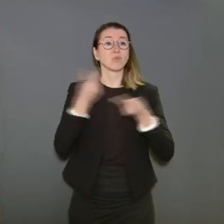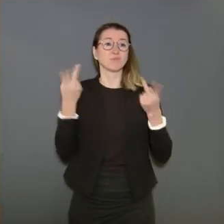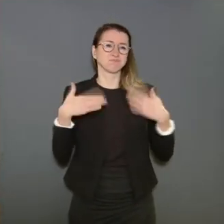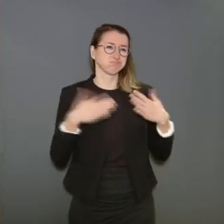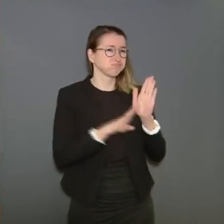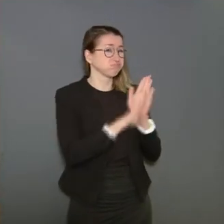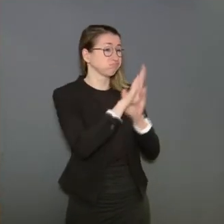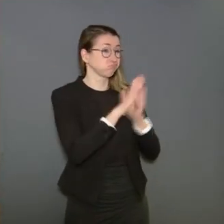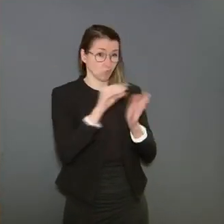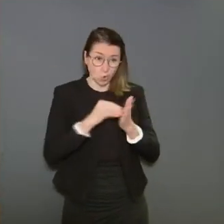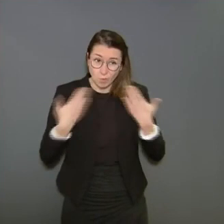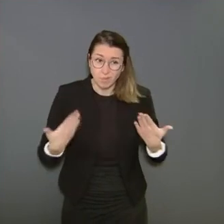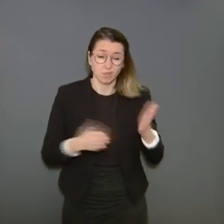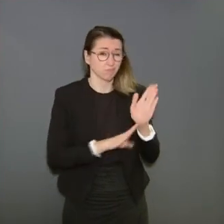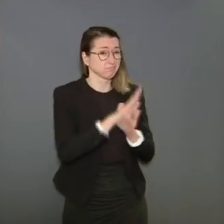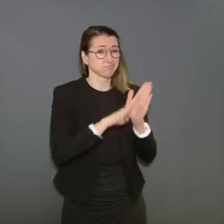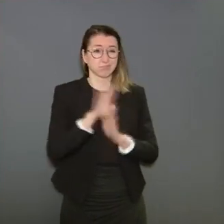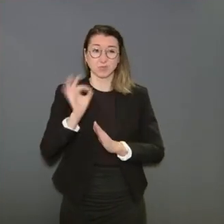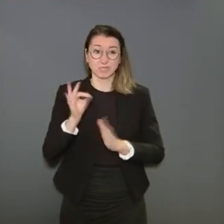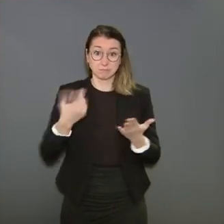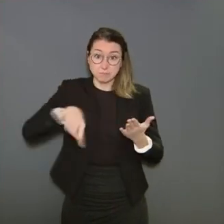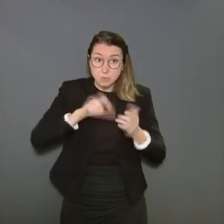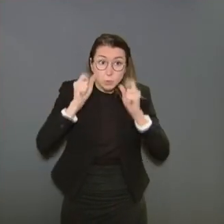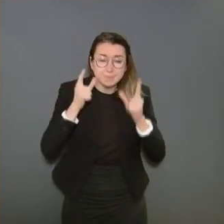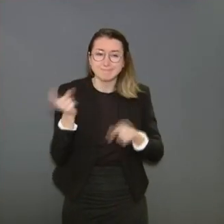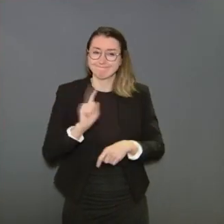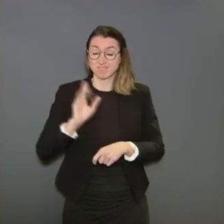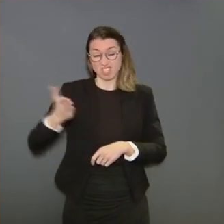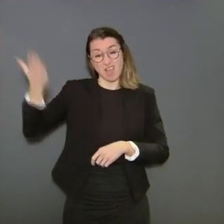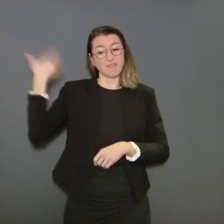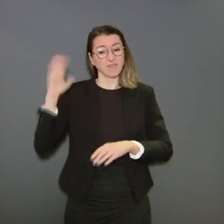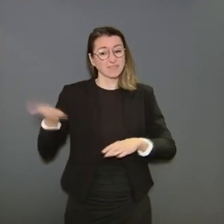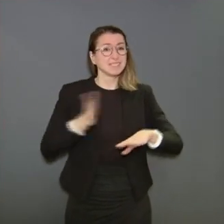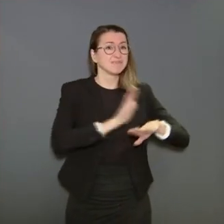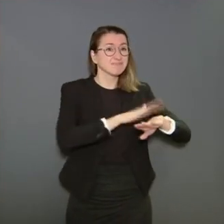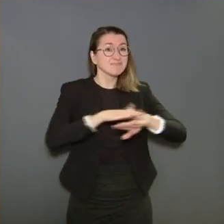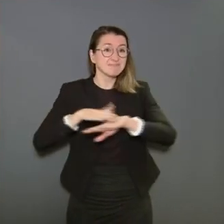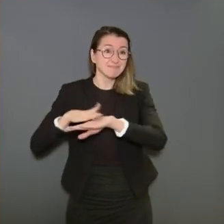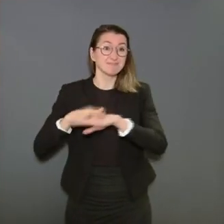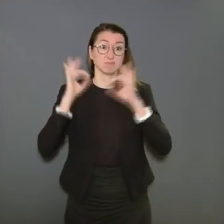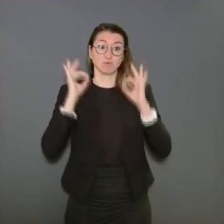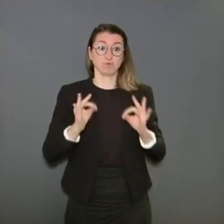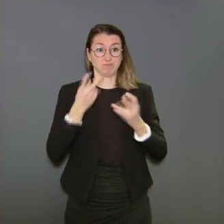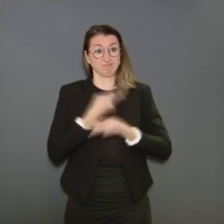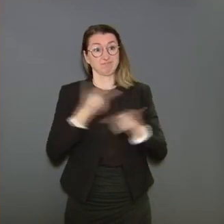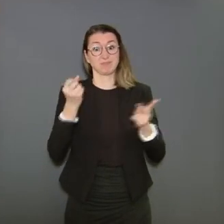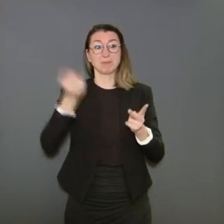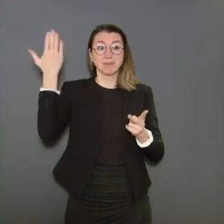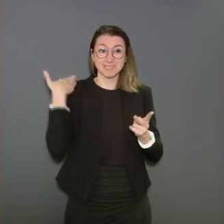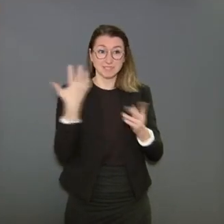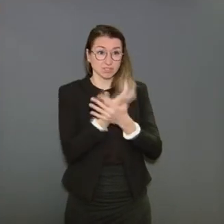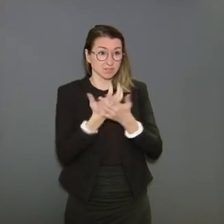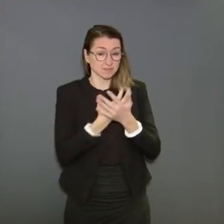ce n'est pas une surprise. On l'avait dit aussi la semaine passée que les chiffres allaient continuer d